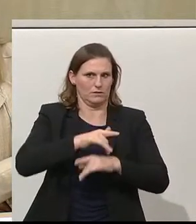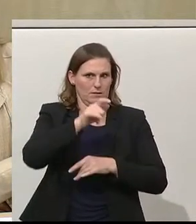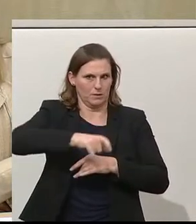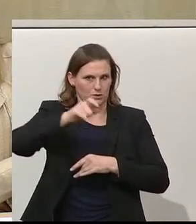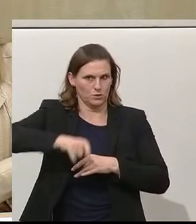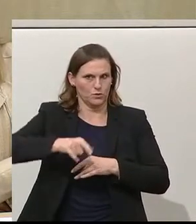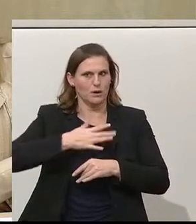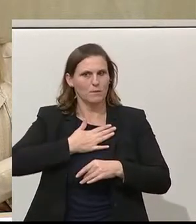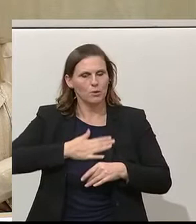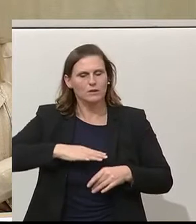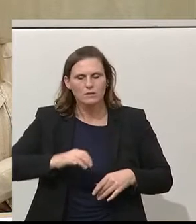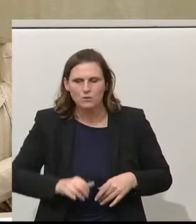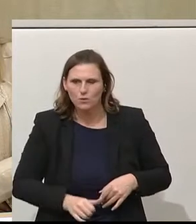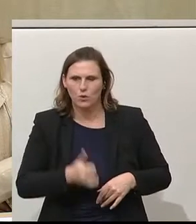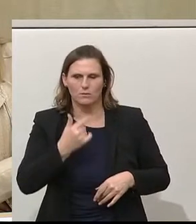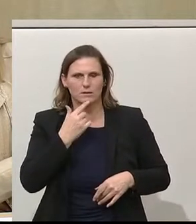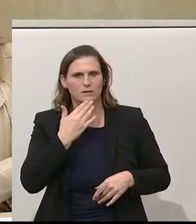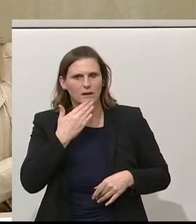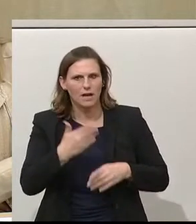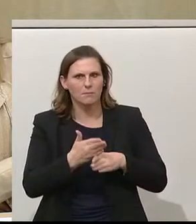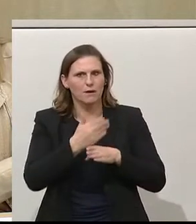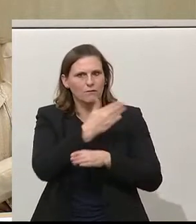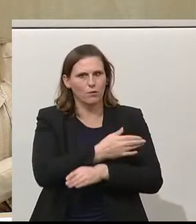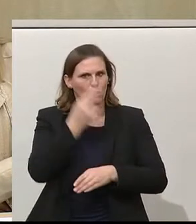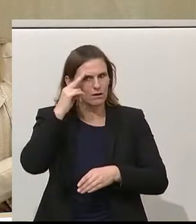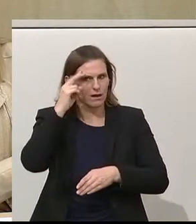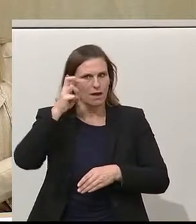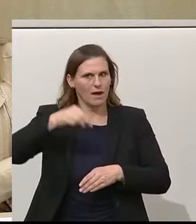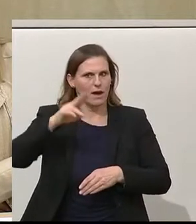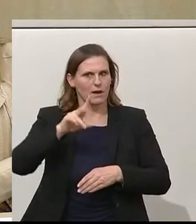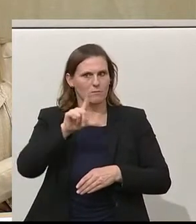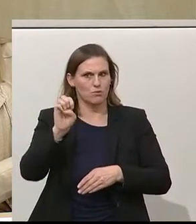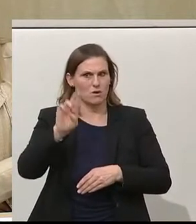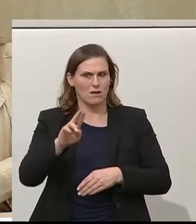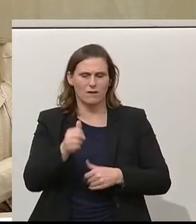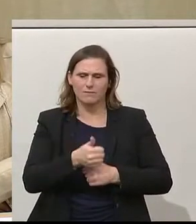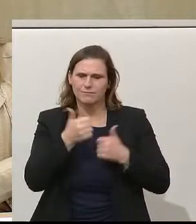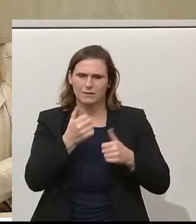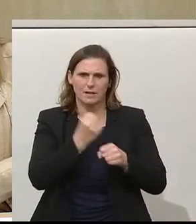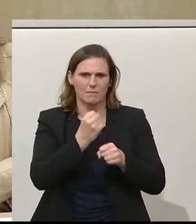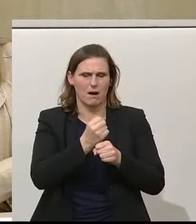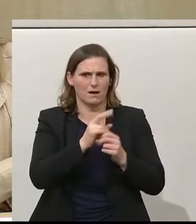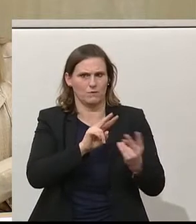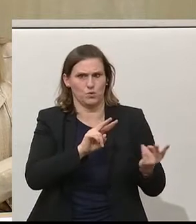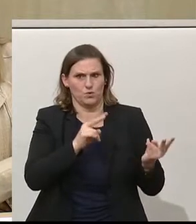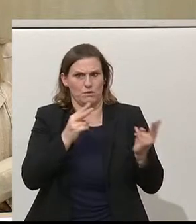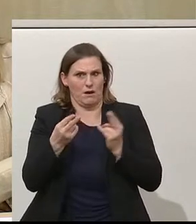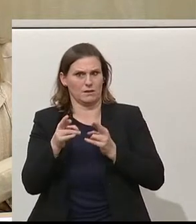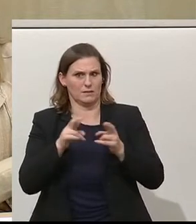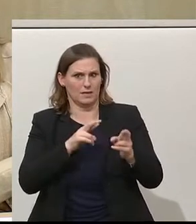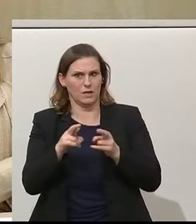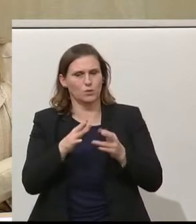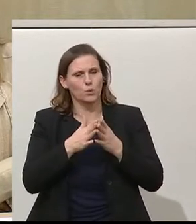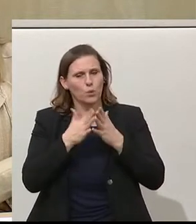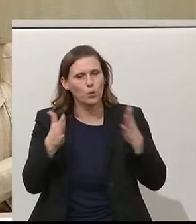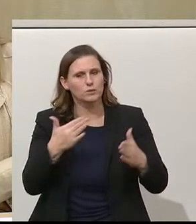ausdrücklich nochmals bedanken bei meinem Vorgänger Eduard Müller, der das exzellent gemacht hat in der Übergangsregierung. Ein großes Danke an ihn